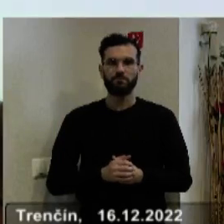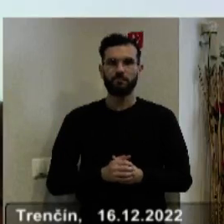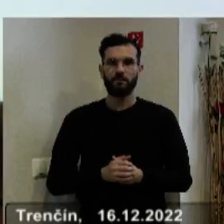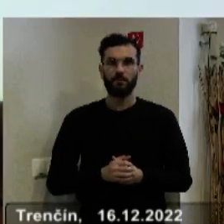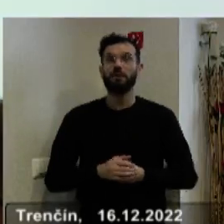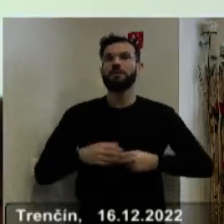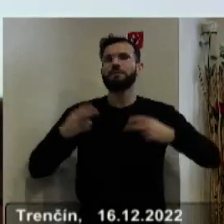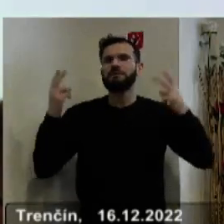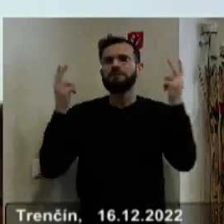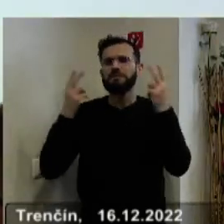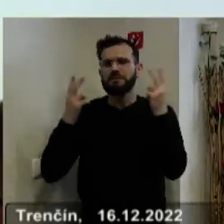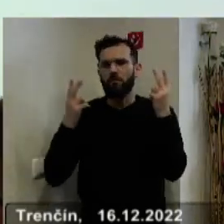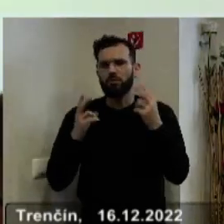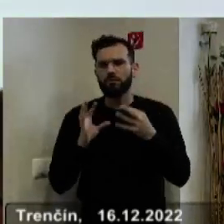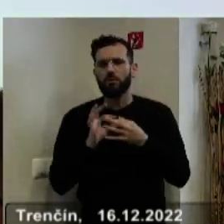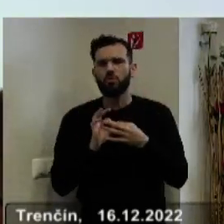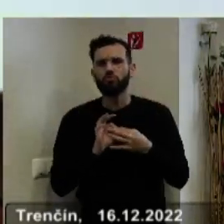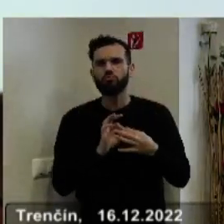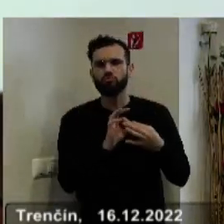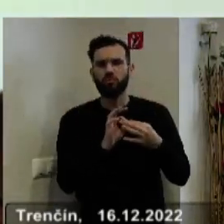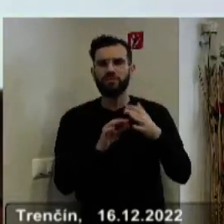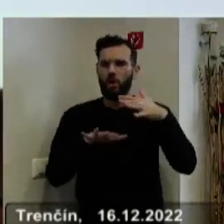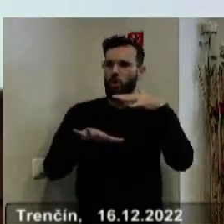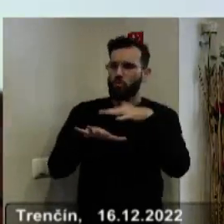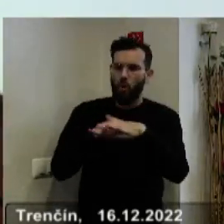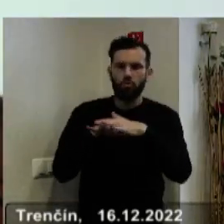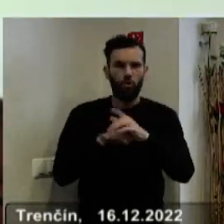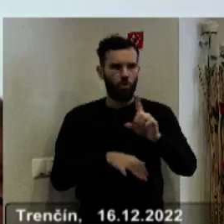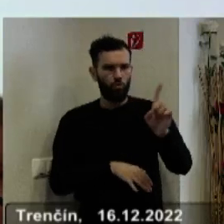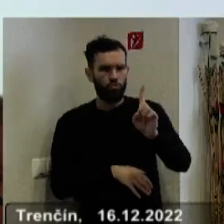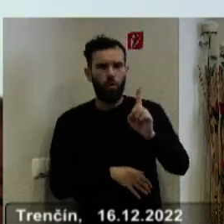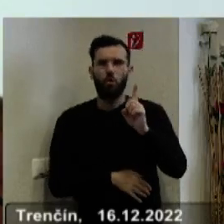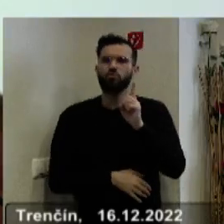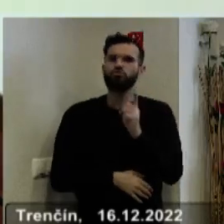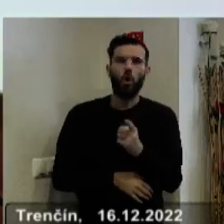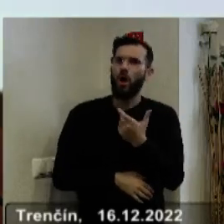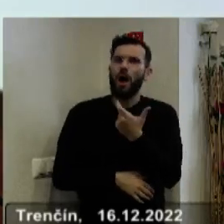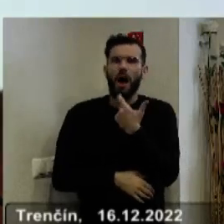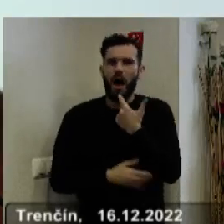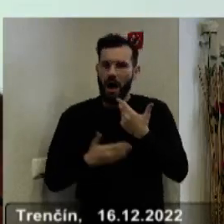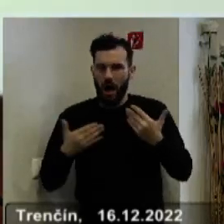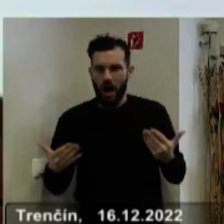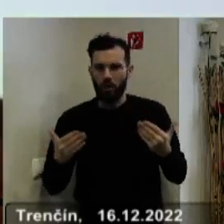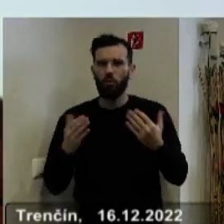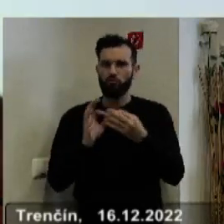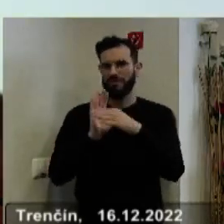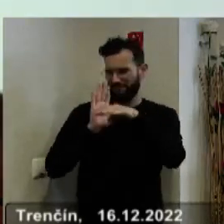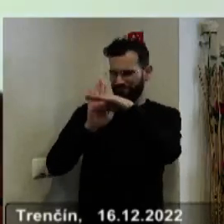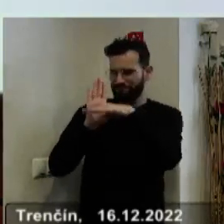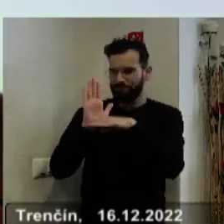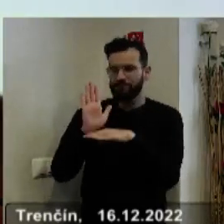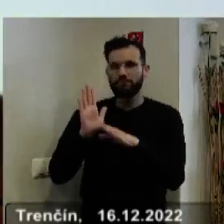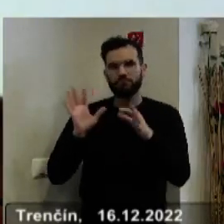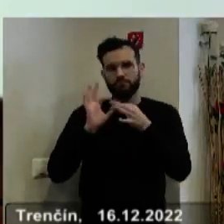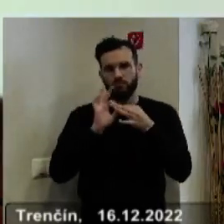rozsahy, teda čo kontrolovať, koho kontrolovať a v rámci akých, aké legislatívy sa